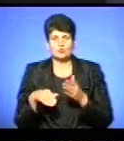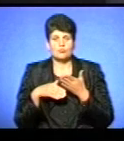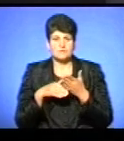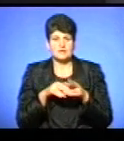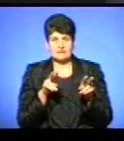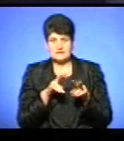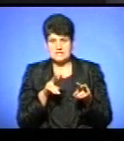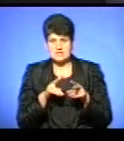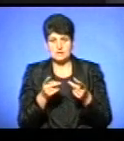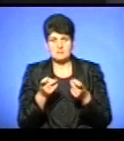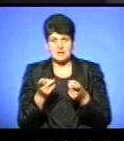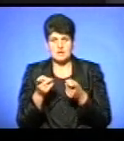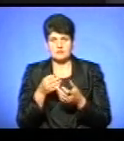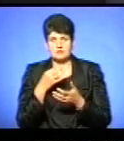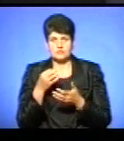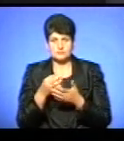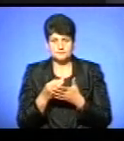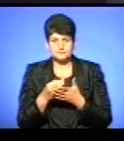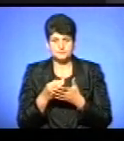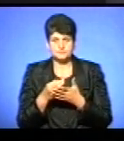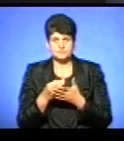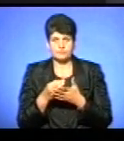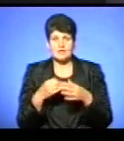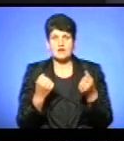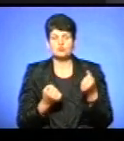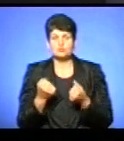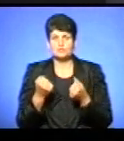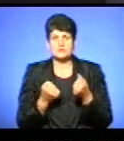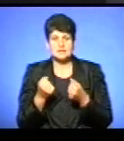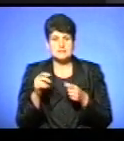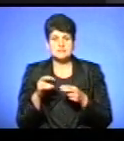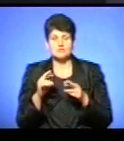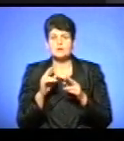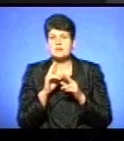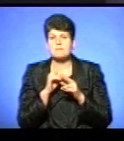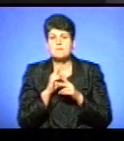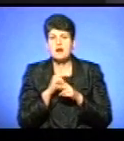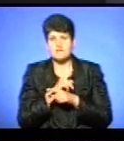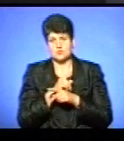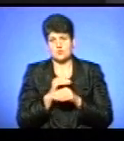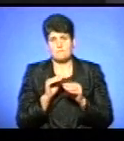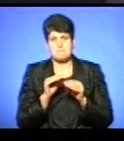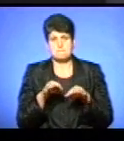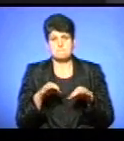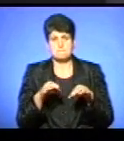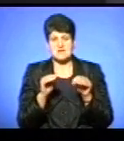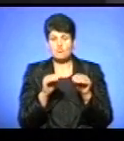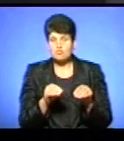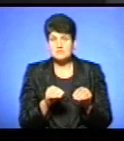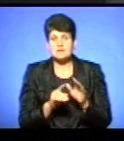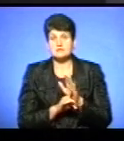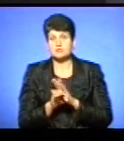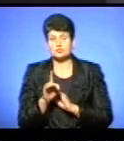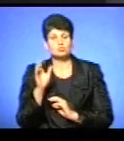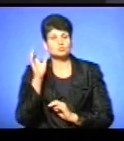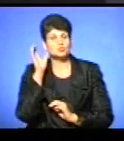і притягувати до відповідальності автомобілістів, які неправильно паркуються. Але спершу послухаємо